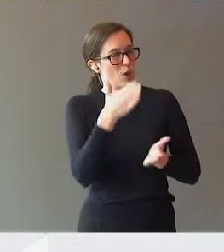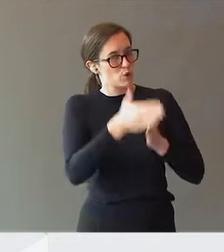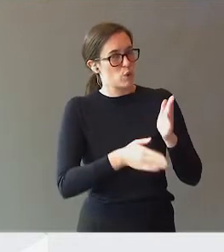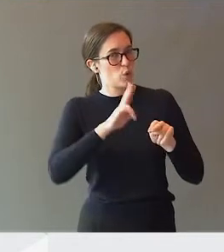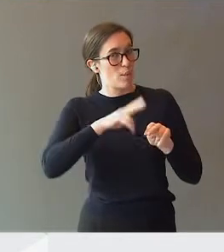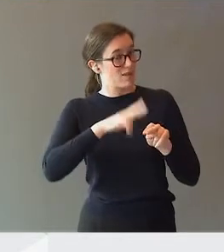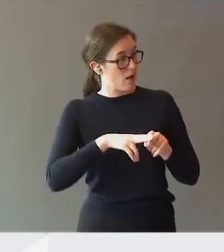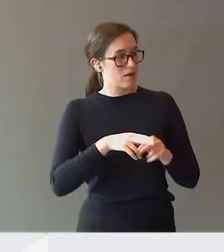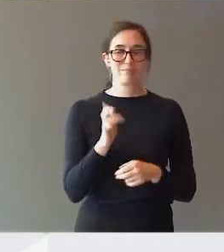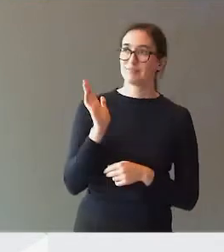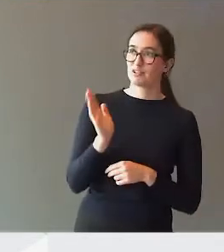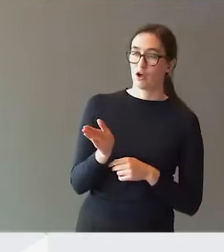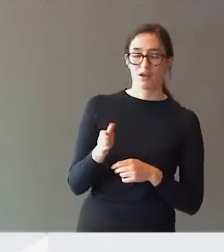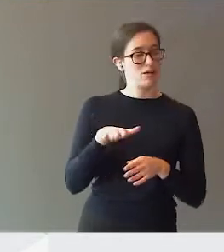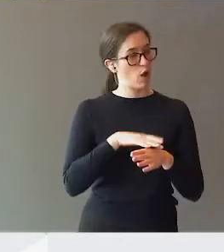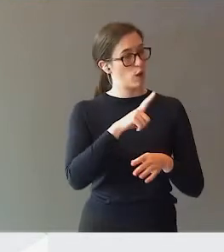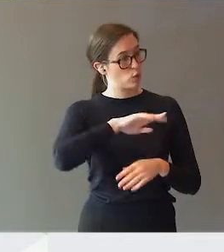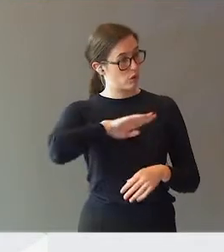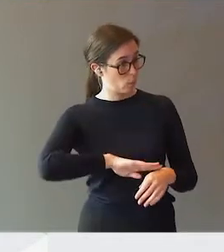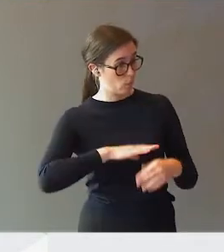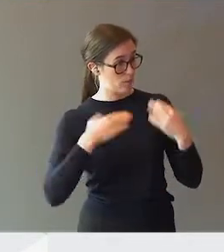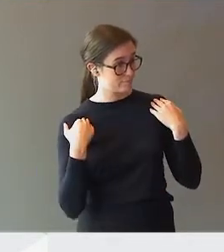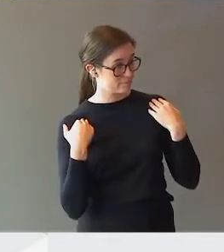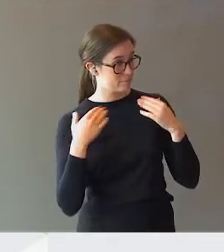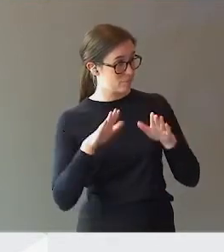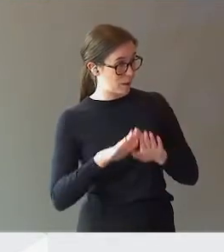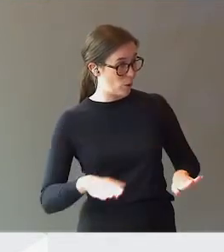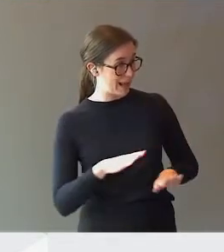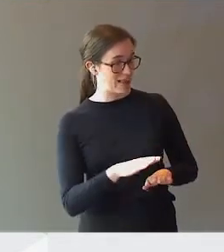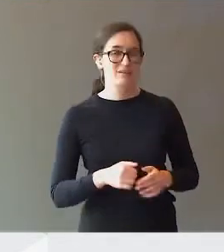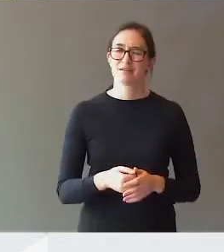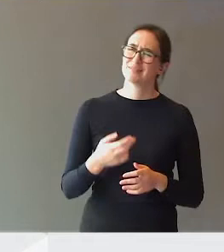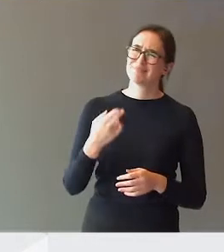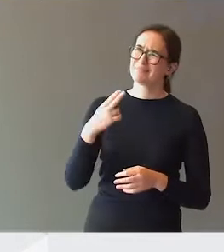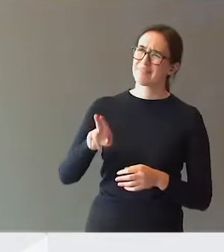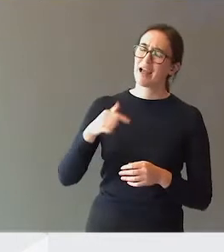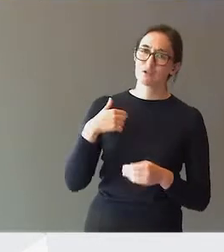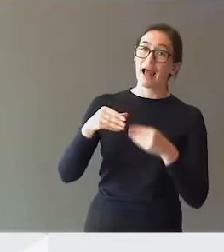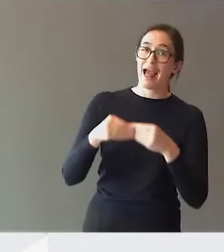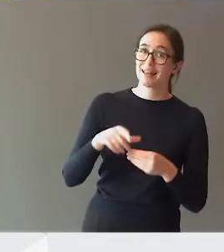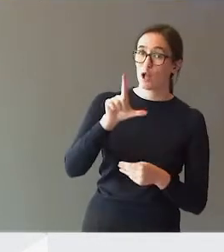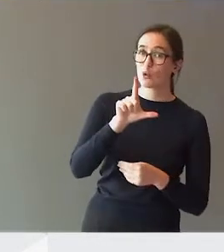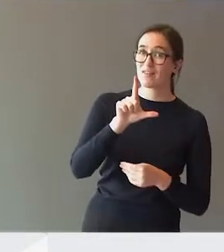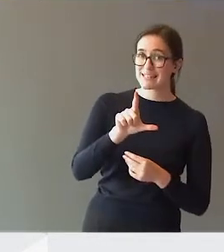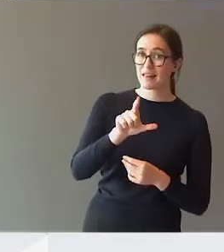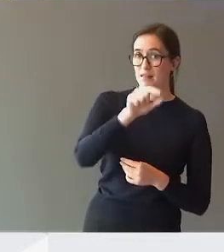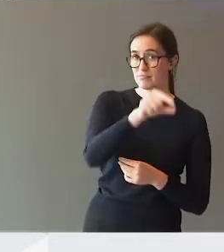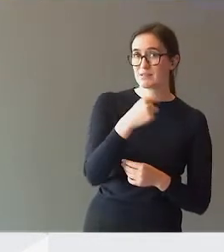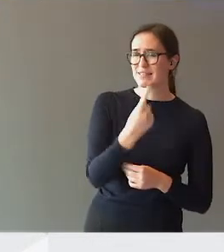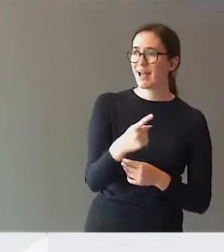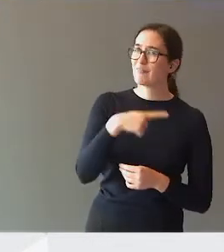Er du beroliget? Nei, jeg er egentlig ikke det. Jeg er enig med Ludvigsen at vi må ha